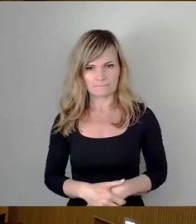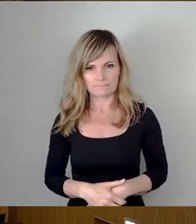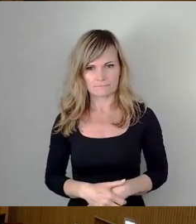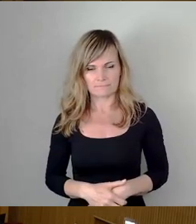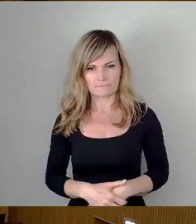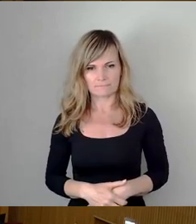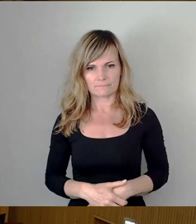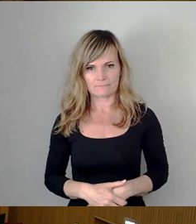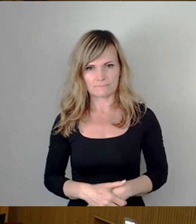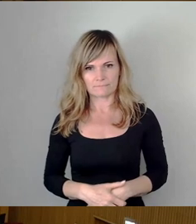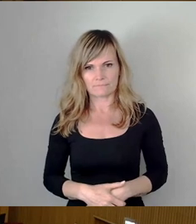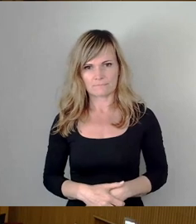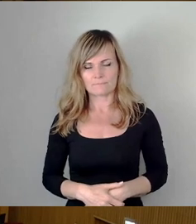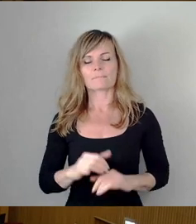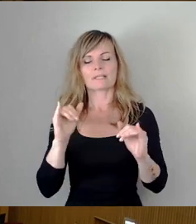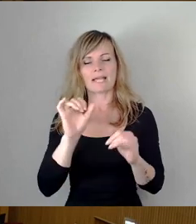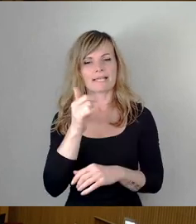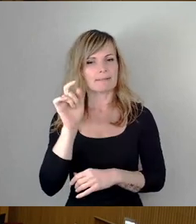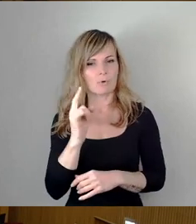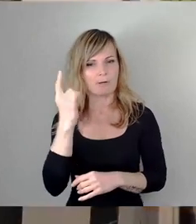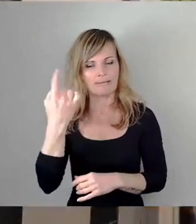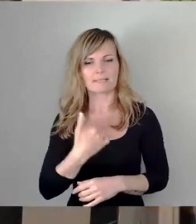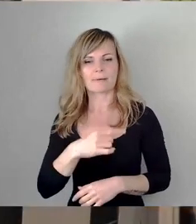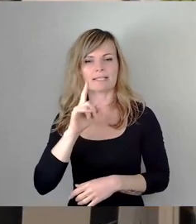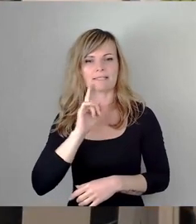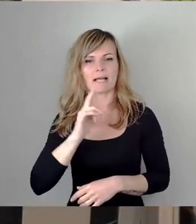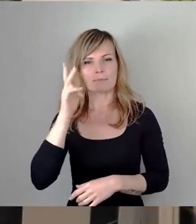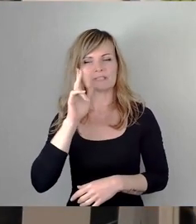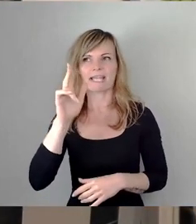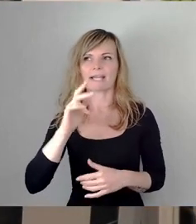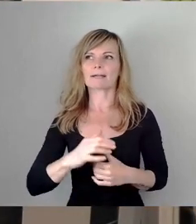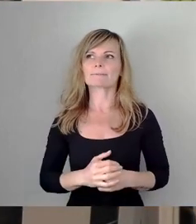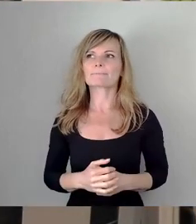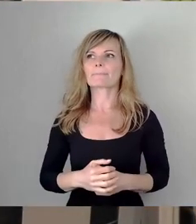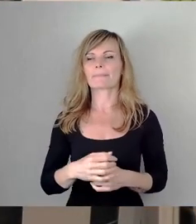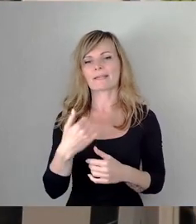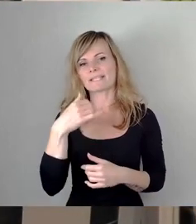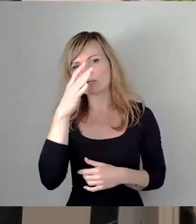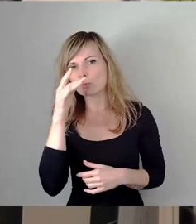Herr Erster Bürgermeister, meine Damen und Herren, die Grünen meinen,